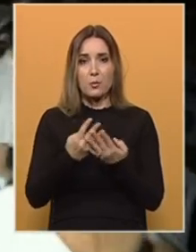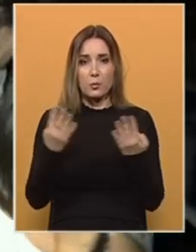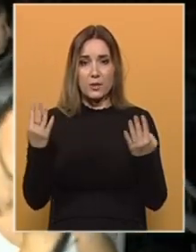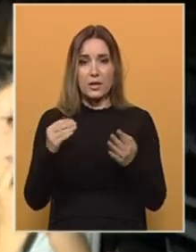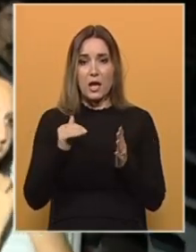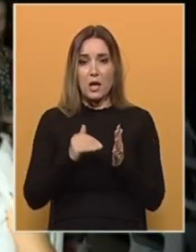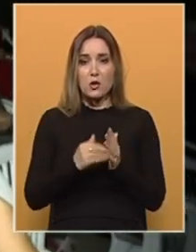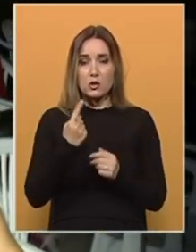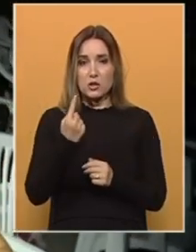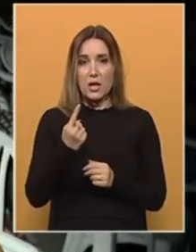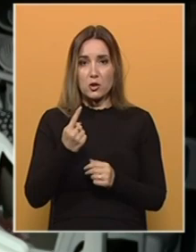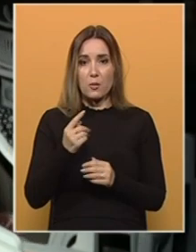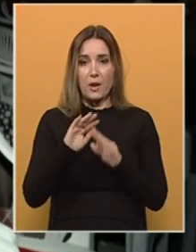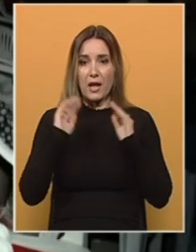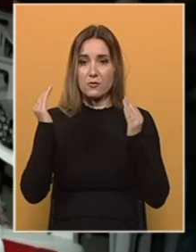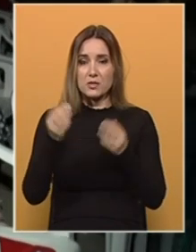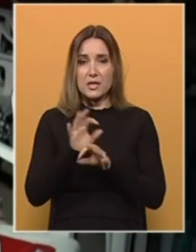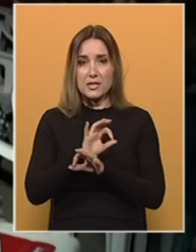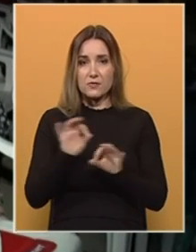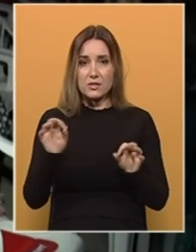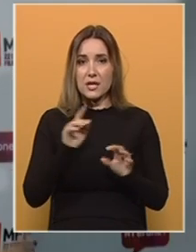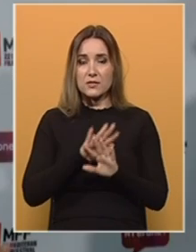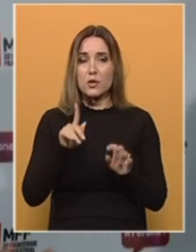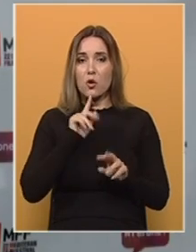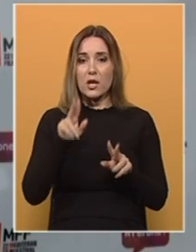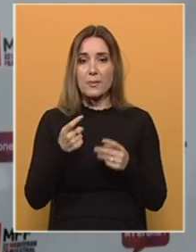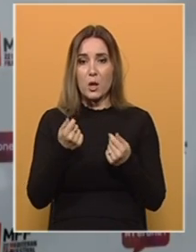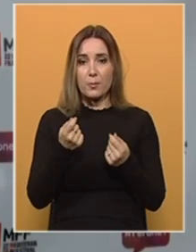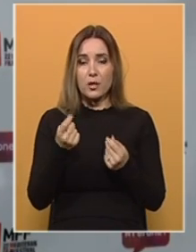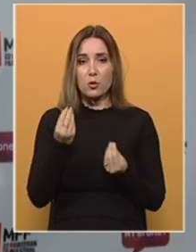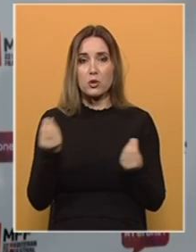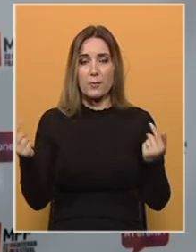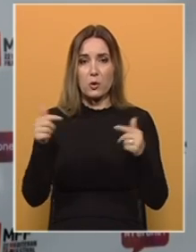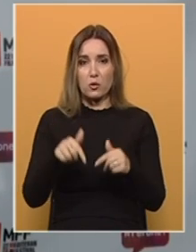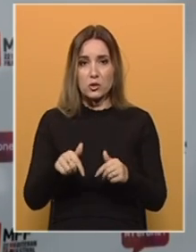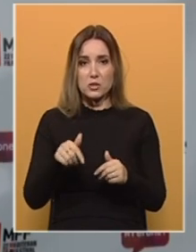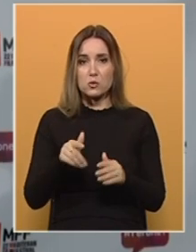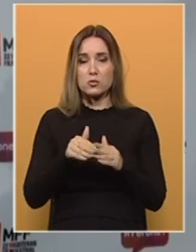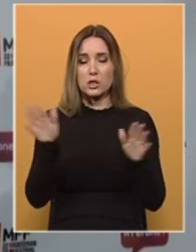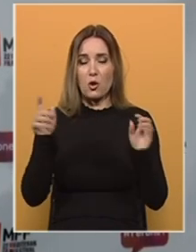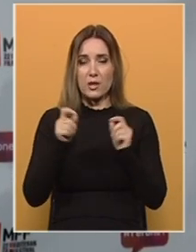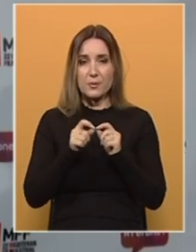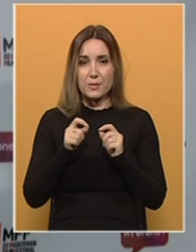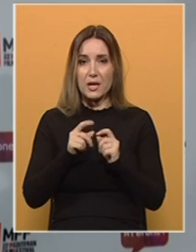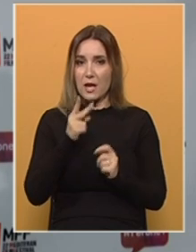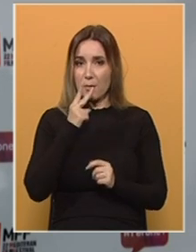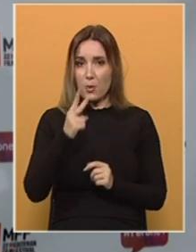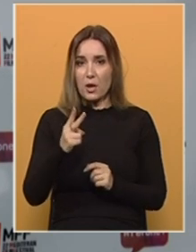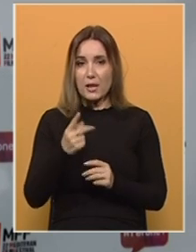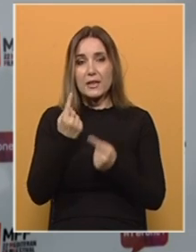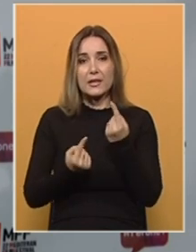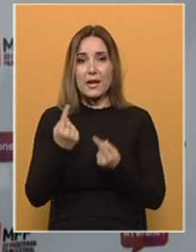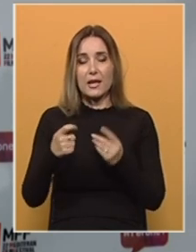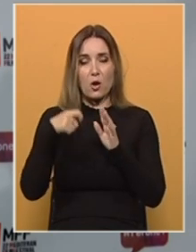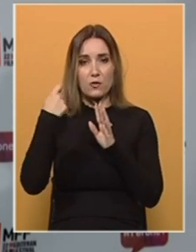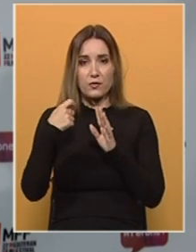Dakle, još jedna atmosfera je izvrsna. Svi koji imaju priliku svakako dobrodošli su doći u široki brijeg i odgledati makar neke od